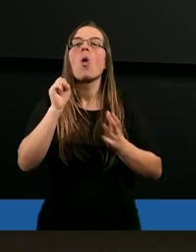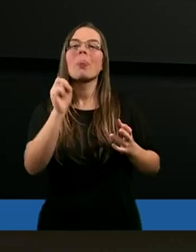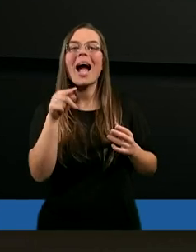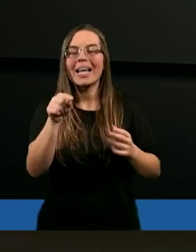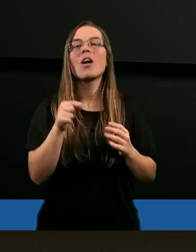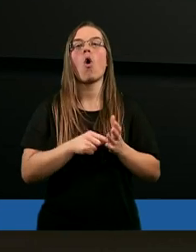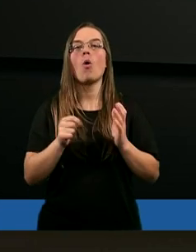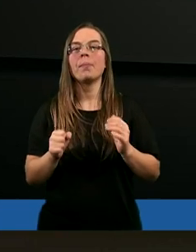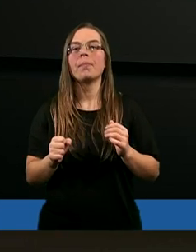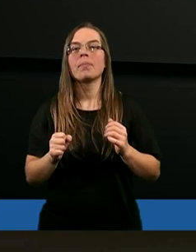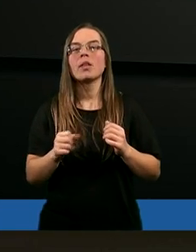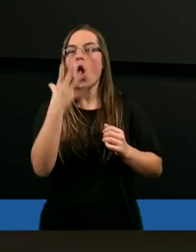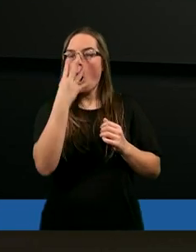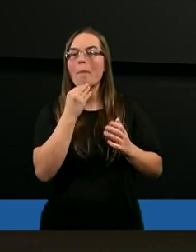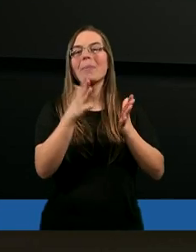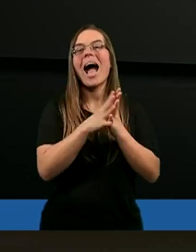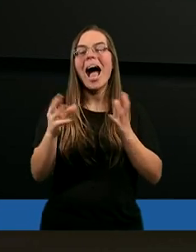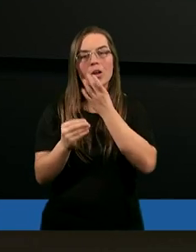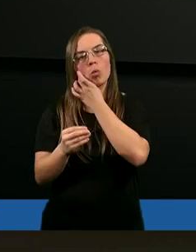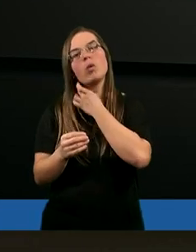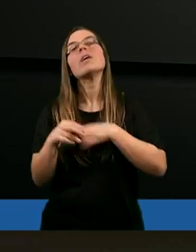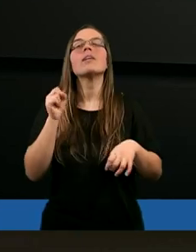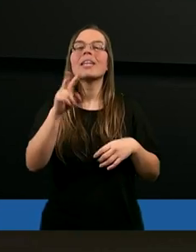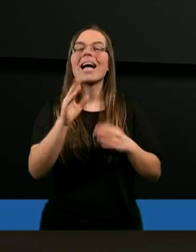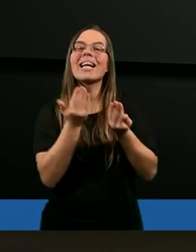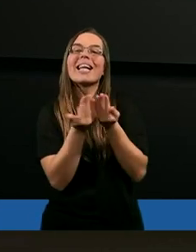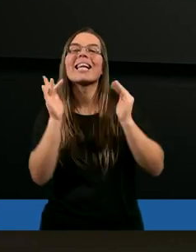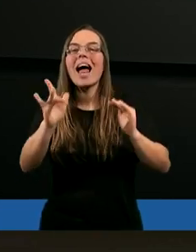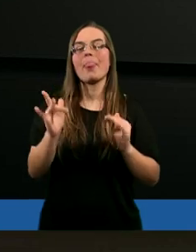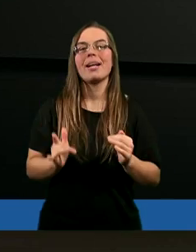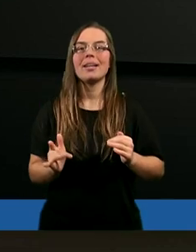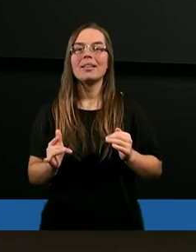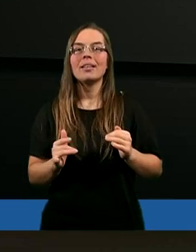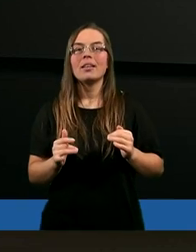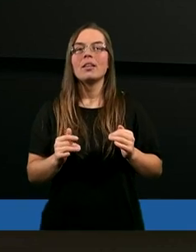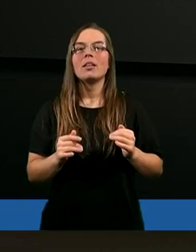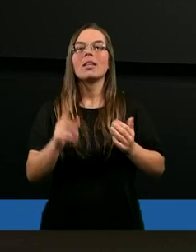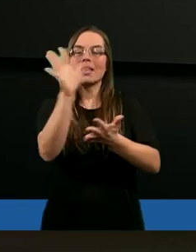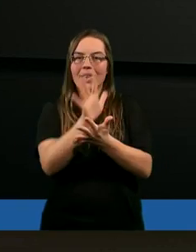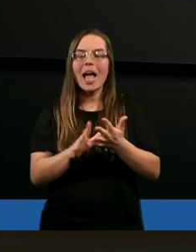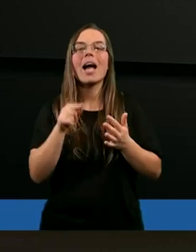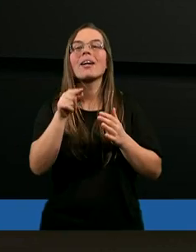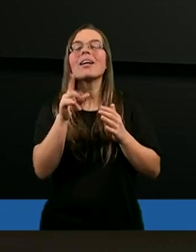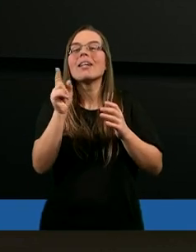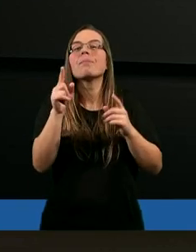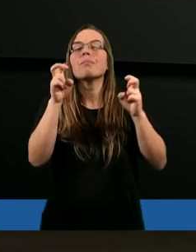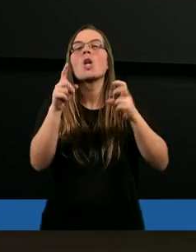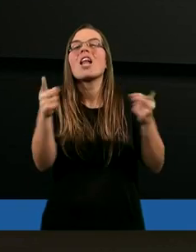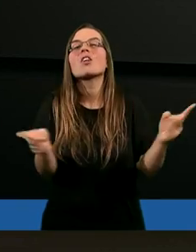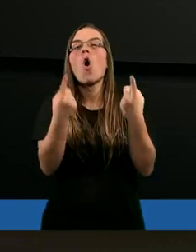obrazu, takiej sceny przed koncertem,